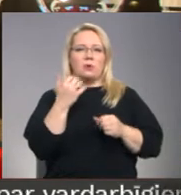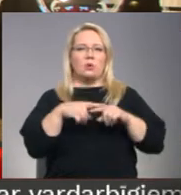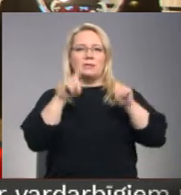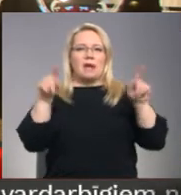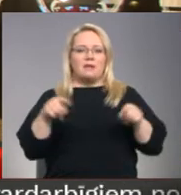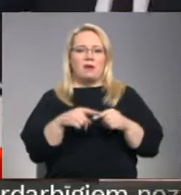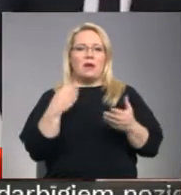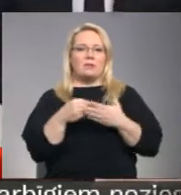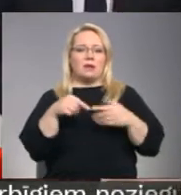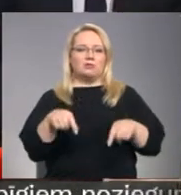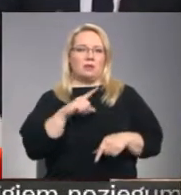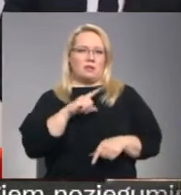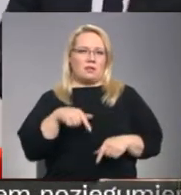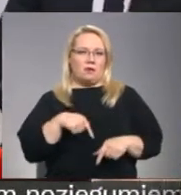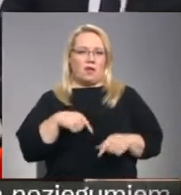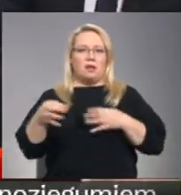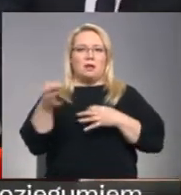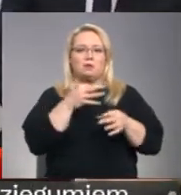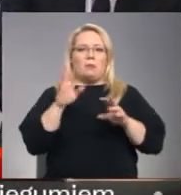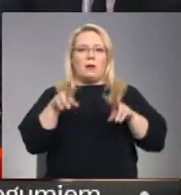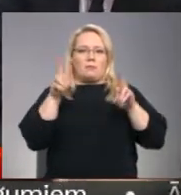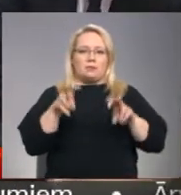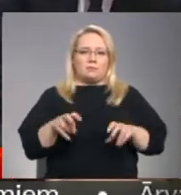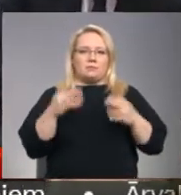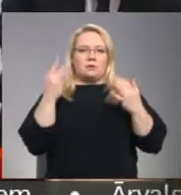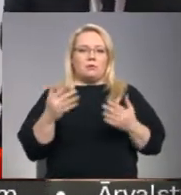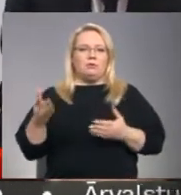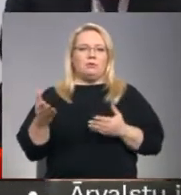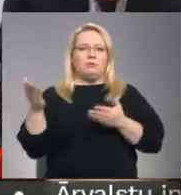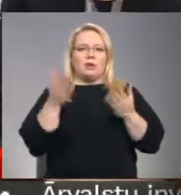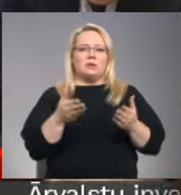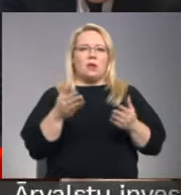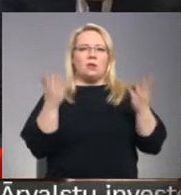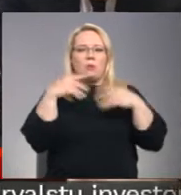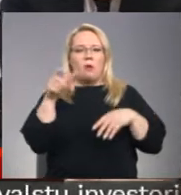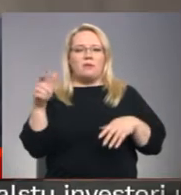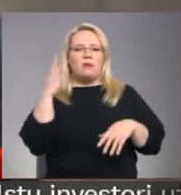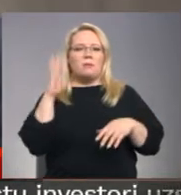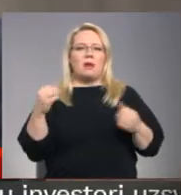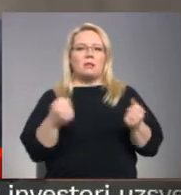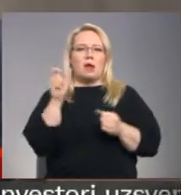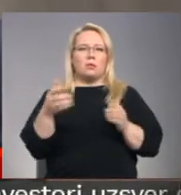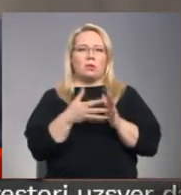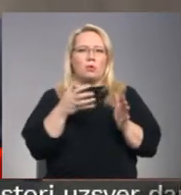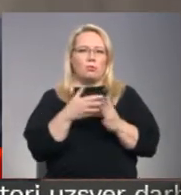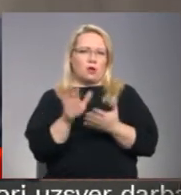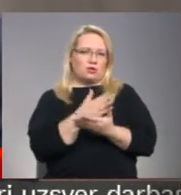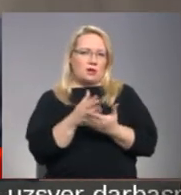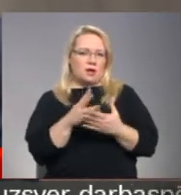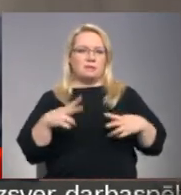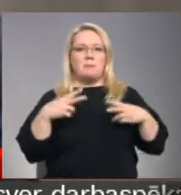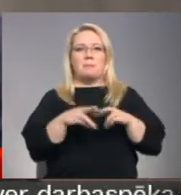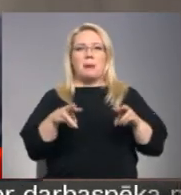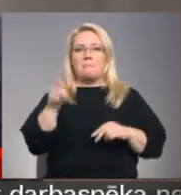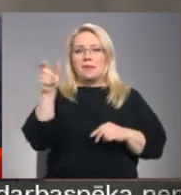derīgu šeit Latvijā? Diskusijā par pētījuma rezultātiem uzaicināto politiķu viedokļi par darba spēku trūkumu atšķīrās. Premjers